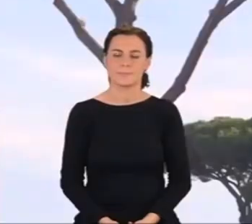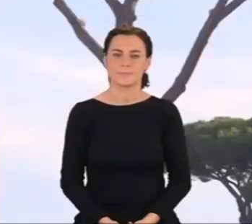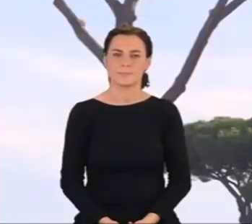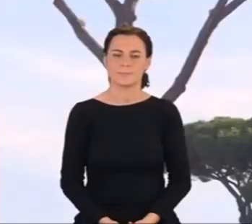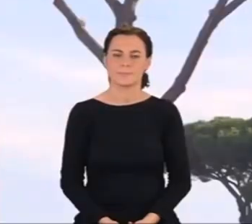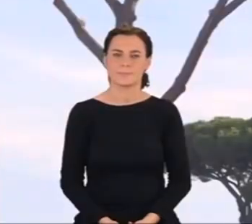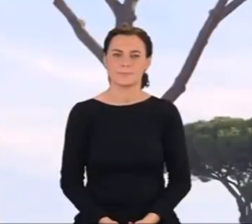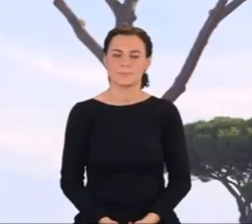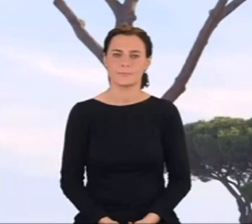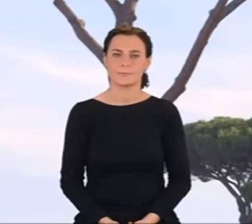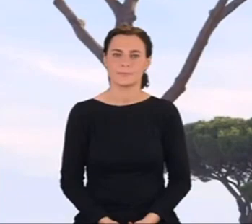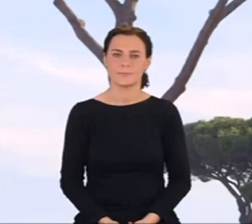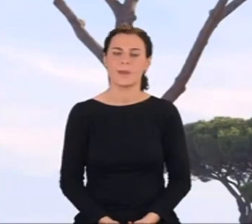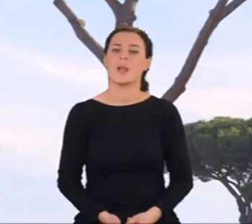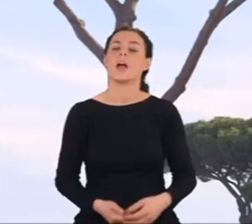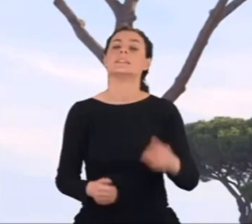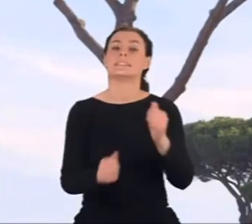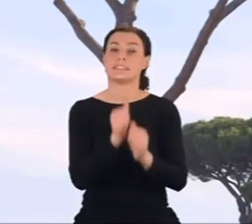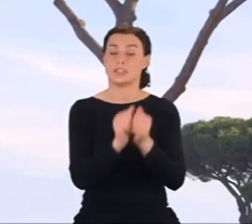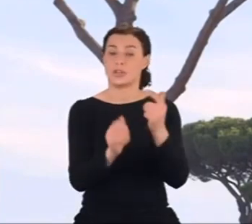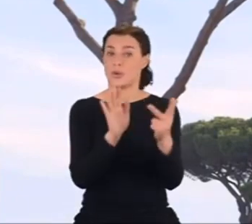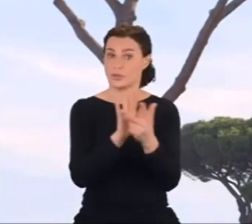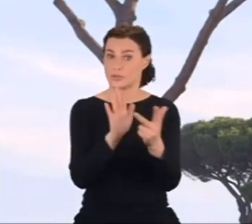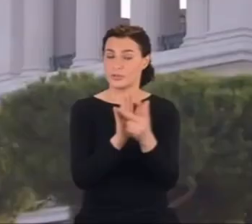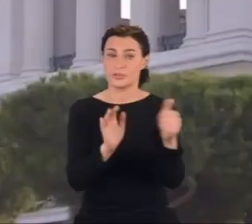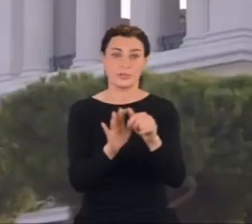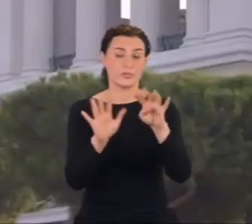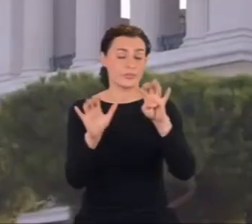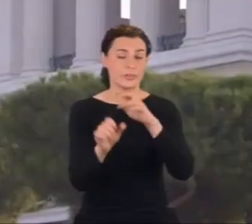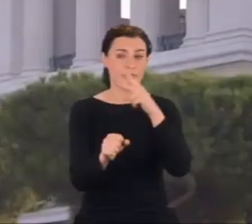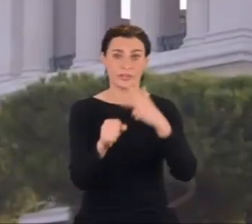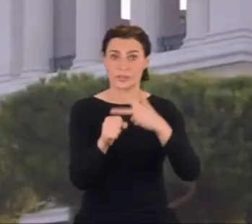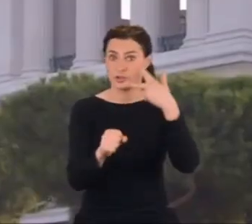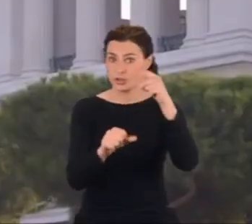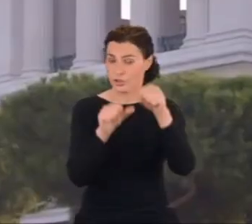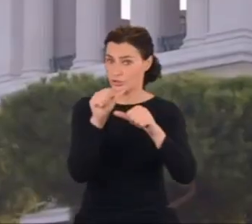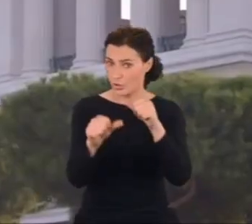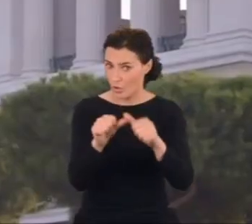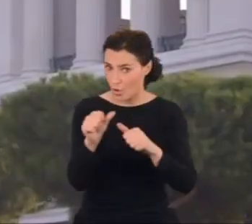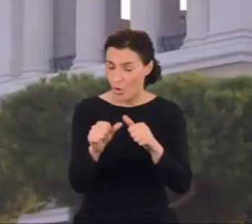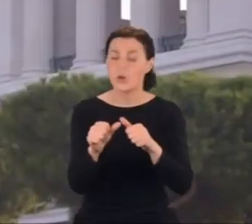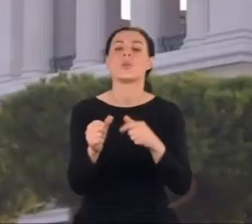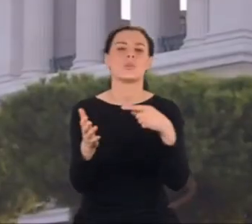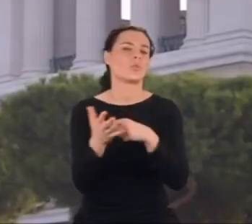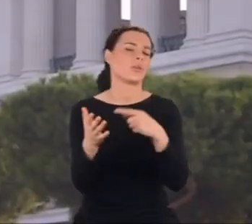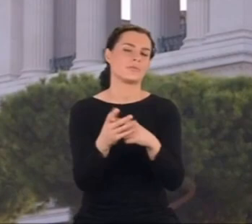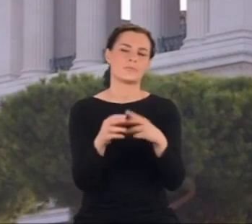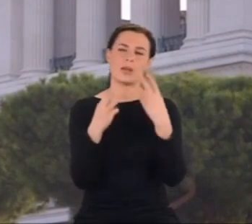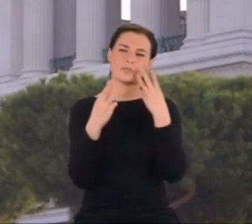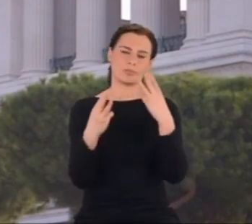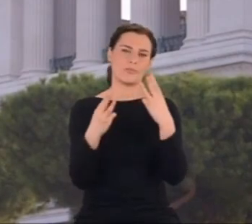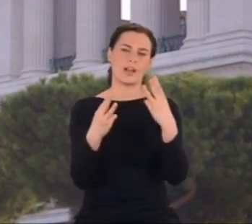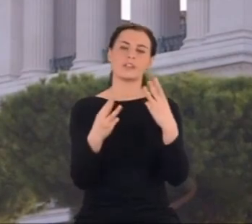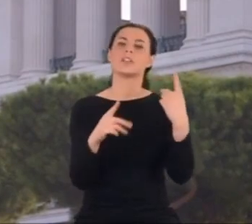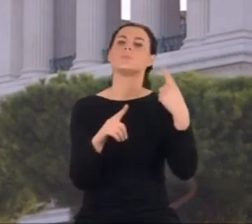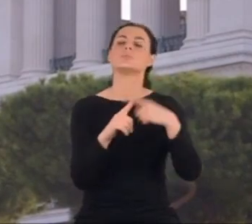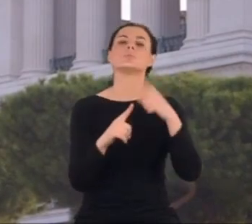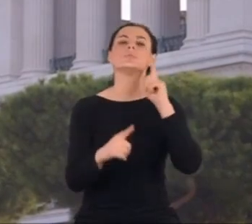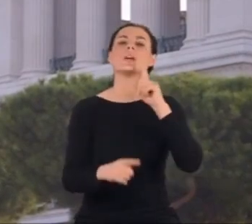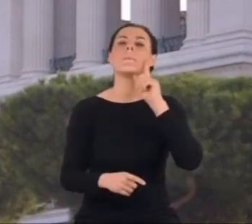Wydarzenie z 18 stycznia 1932 roku poruszy cały świat fizyczny, ale szczególnie majoranę.